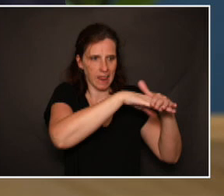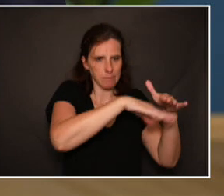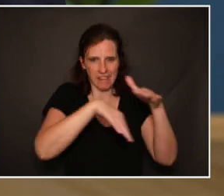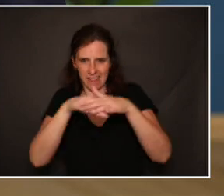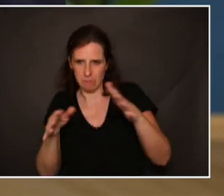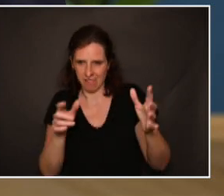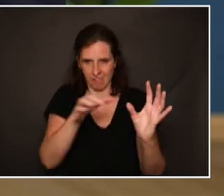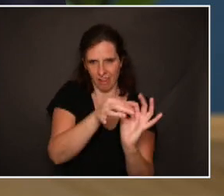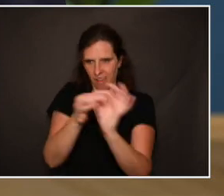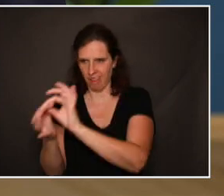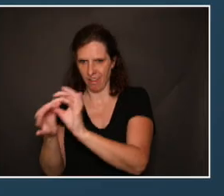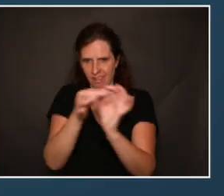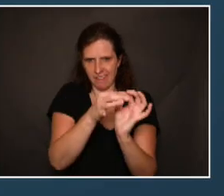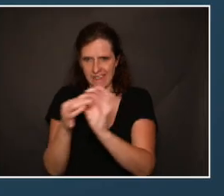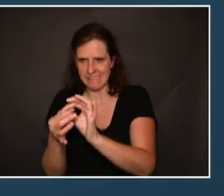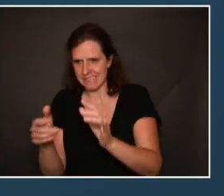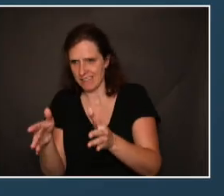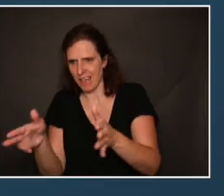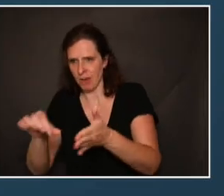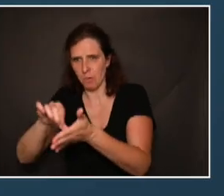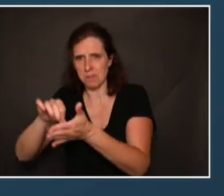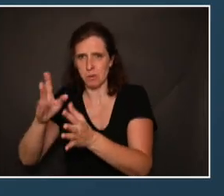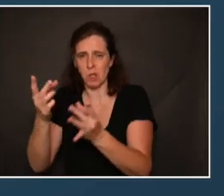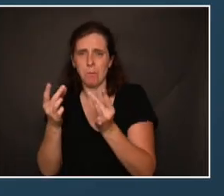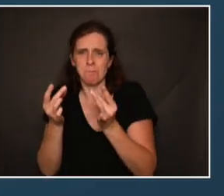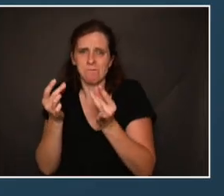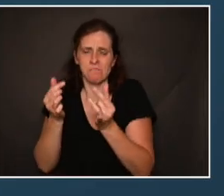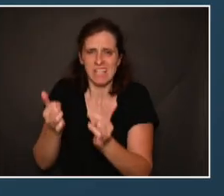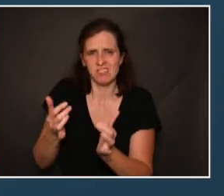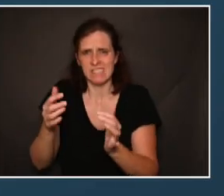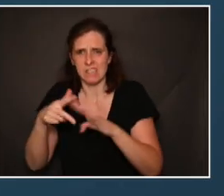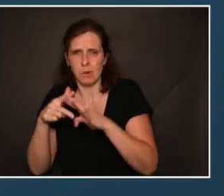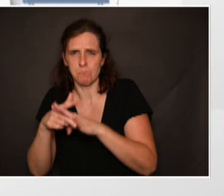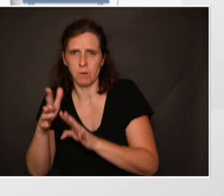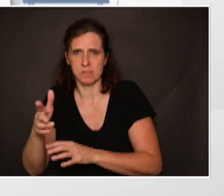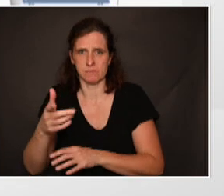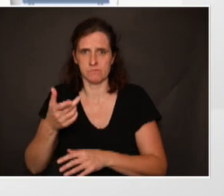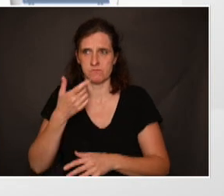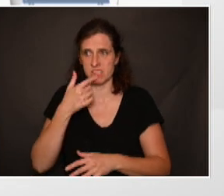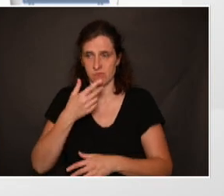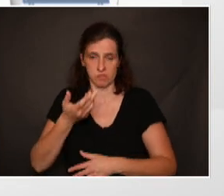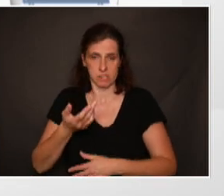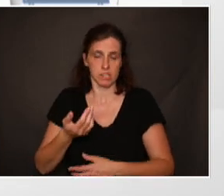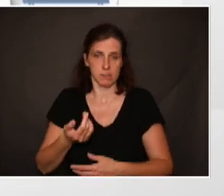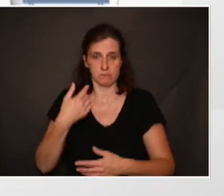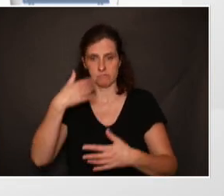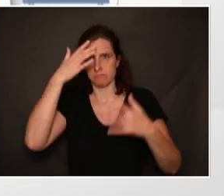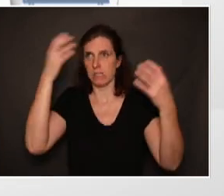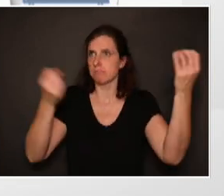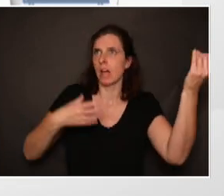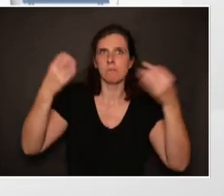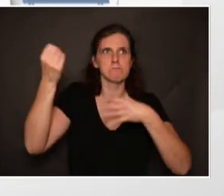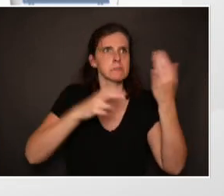qui est une phase dite de fragilité. Cette fragilité se définit par une vulnérabilité accrue face aux éléments